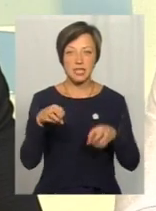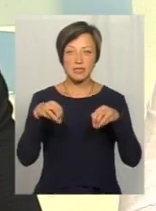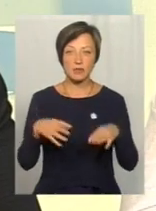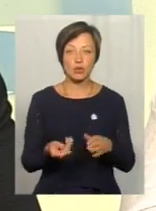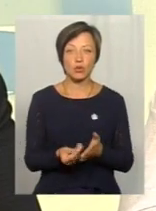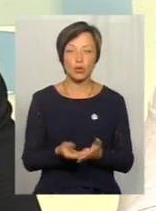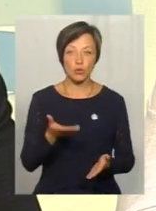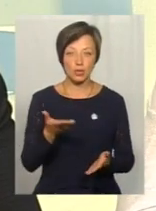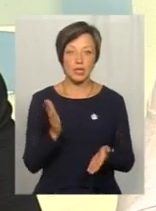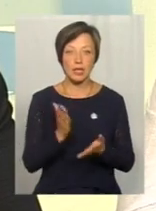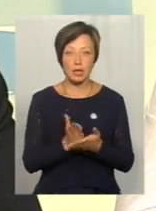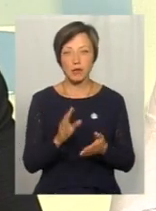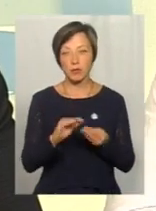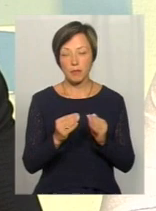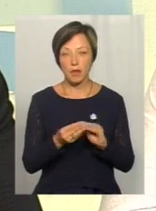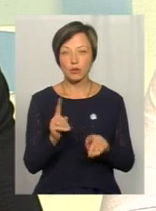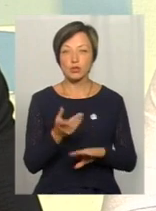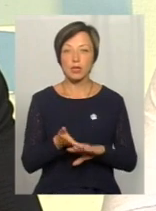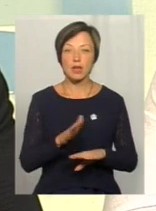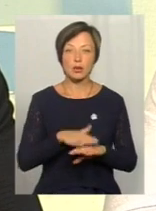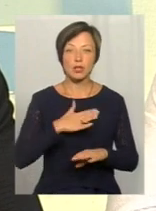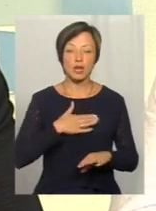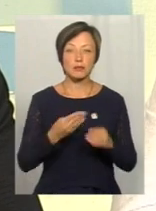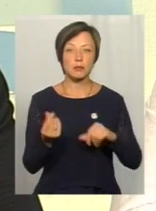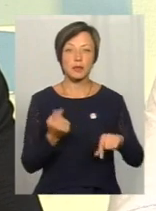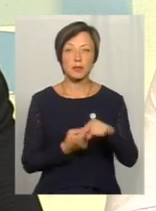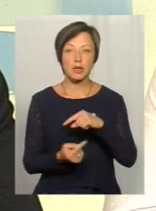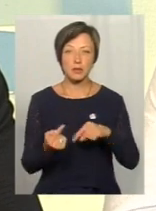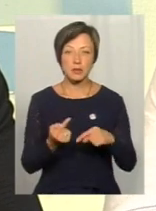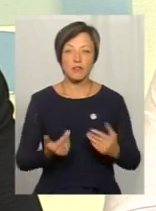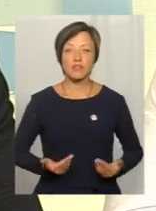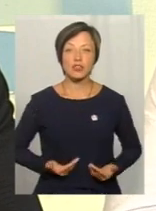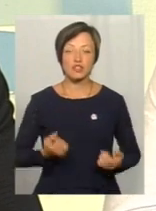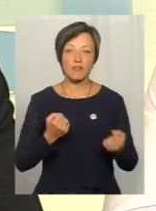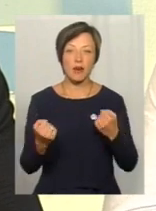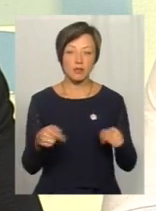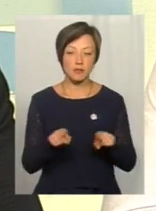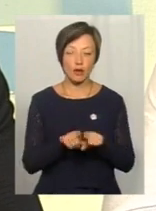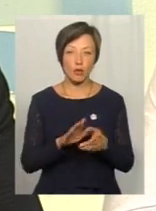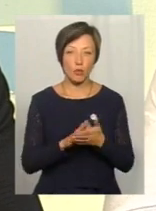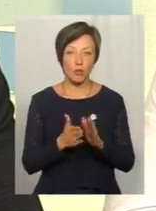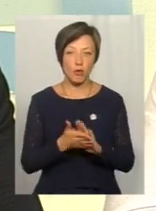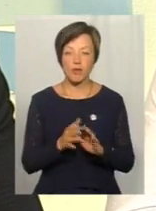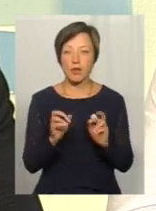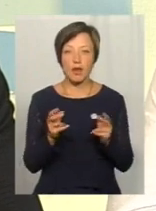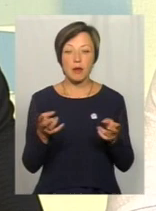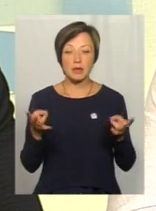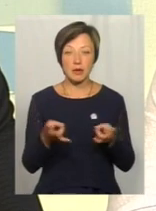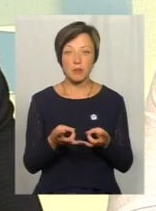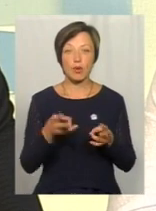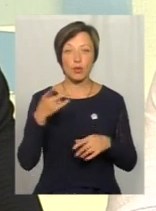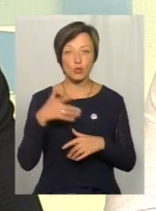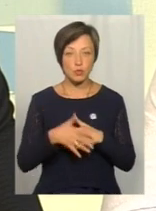дорожчий. Ну, є питання. Дуже тяжко нашим підприємцям зараз виживати в таких умовах. І якби треба якесь